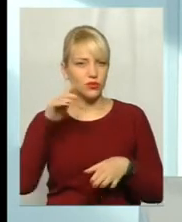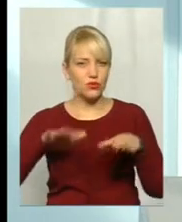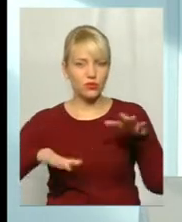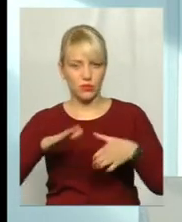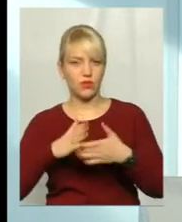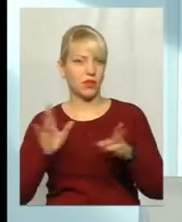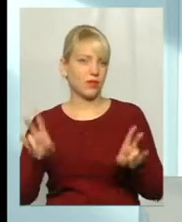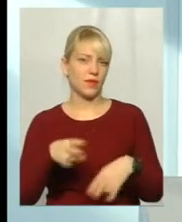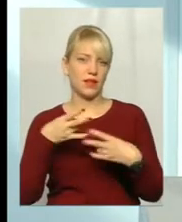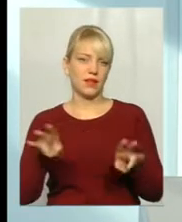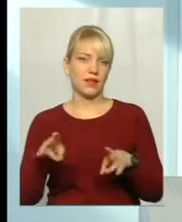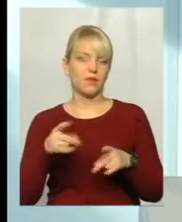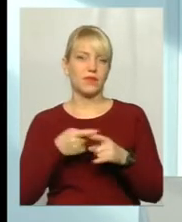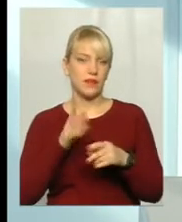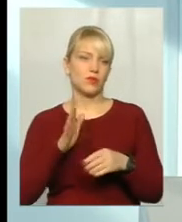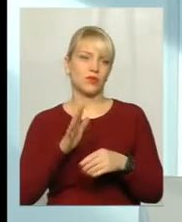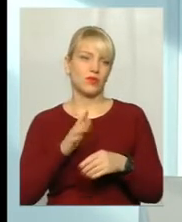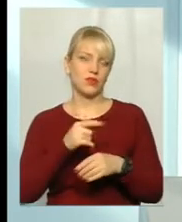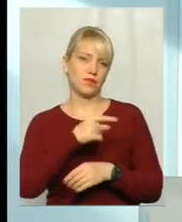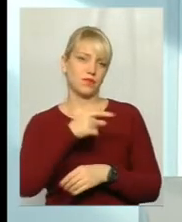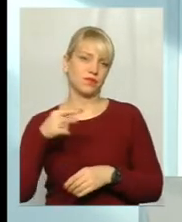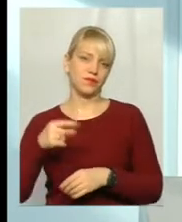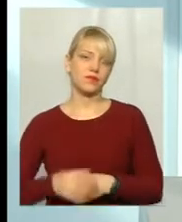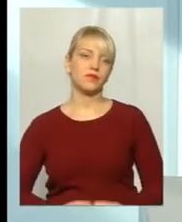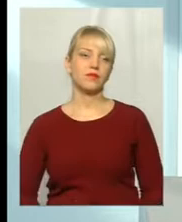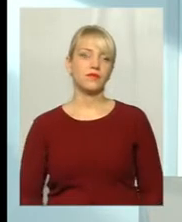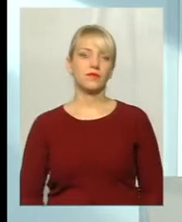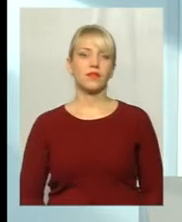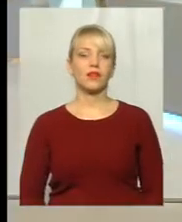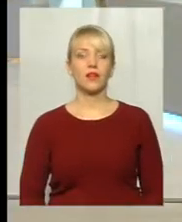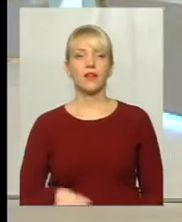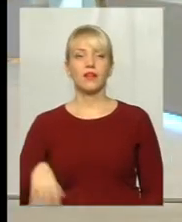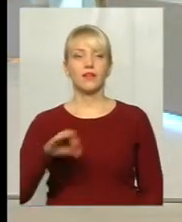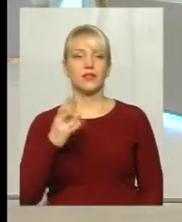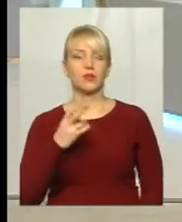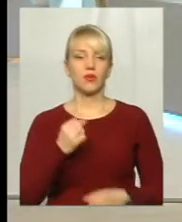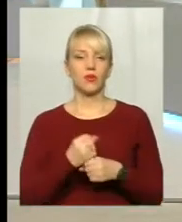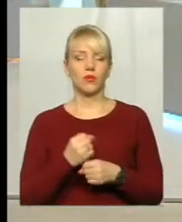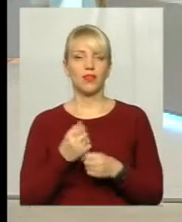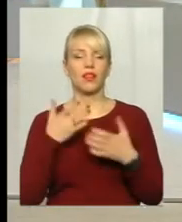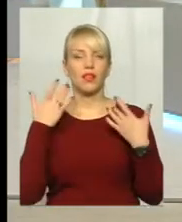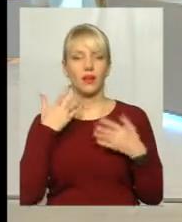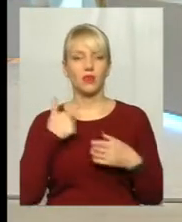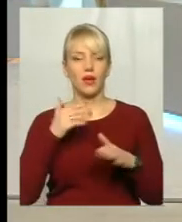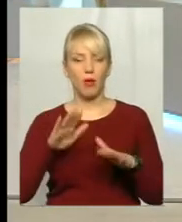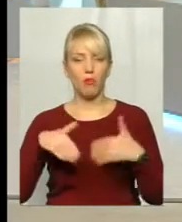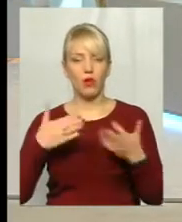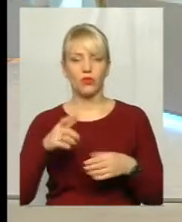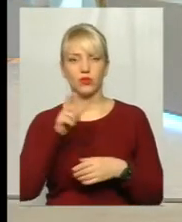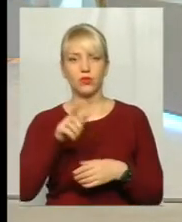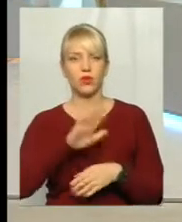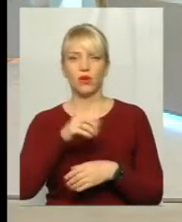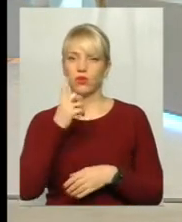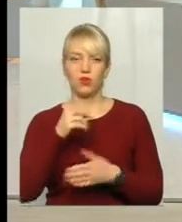не треба. Тобто це буде марно тратство коштів. Це треба було б робити легко. Я ще пораджу нашим споживачам, щоб вони не одні